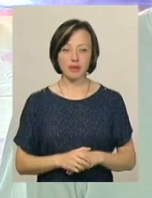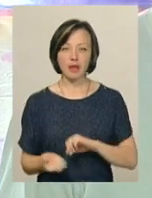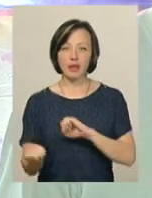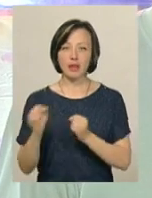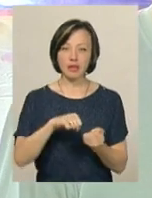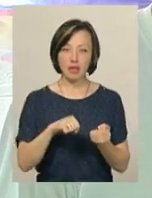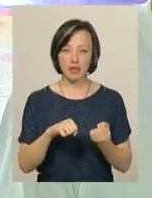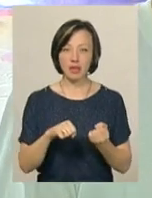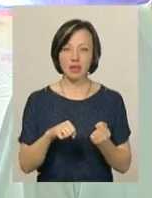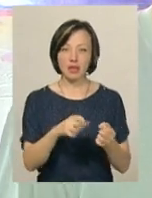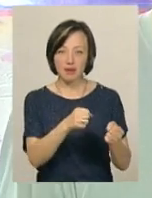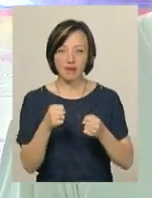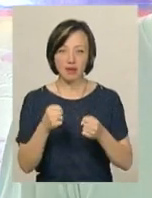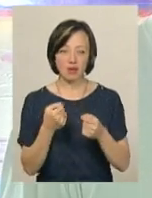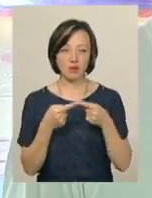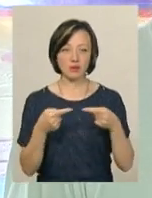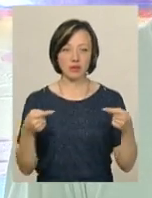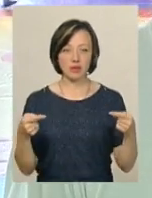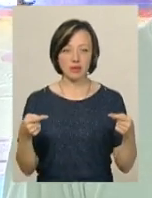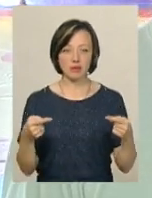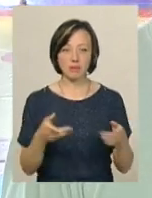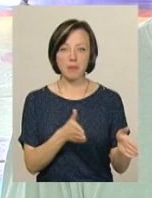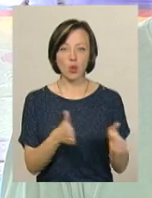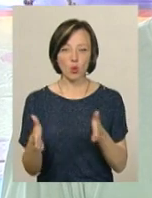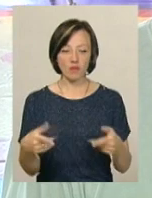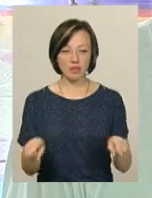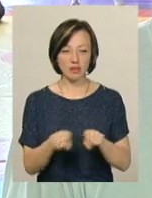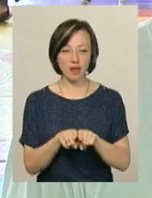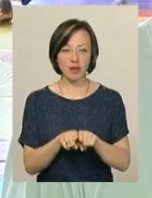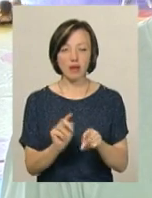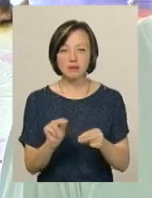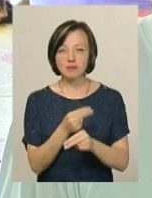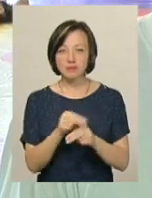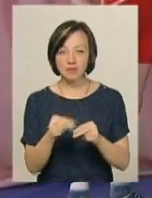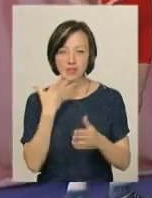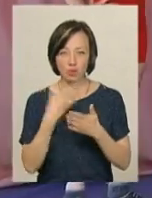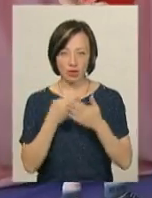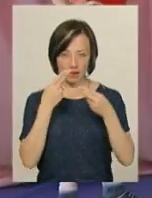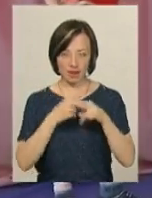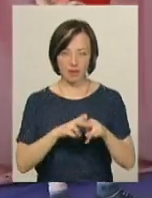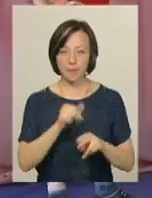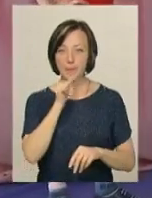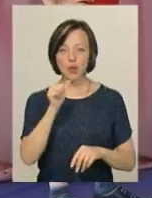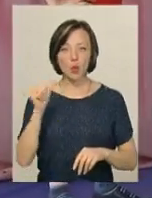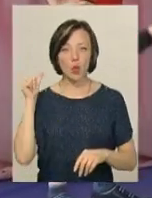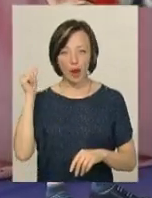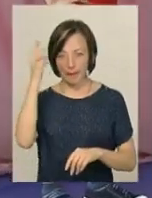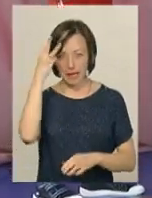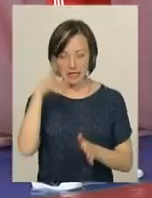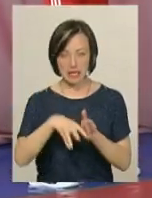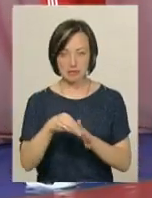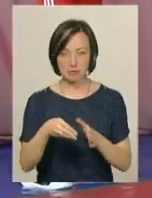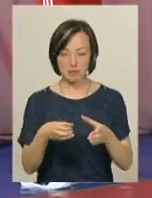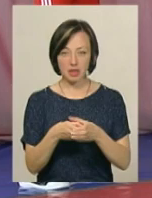нирки. Ось таке йде підготовка. Шліфування своєї техніки». Минулого року хмельницька збірна